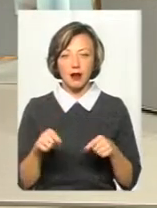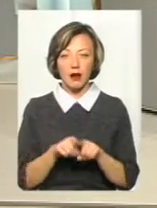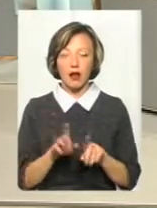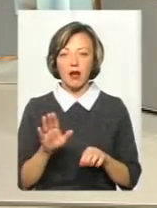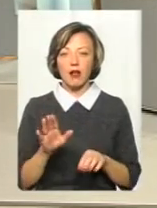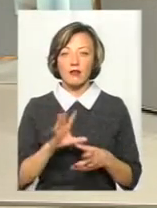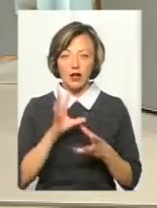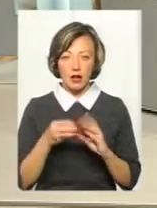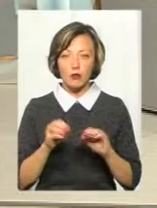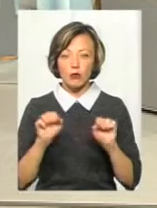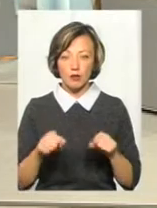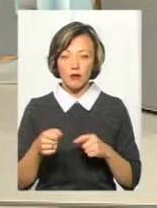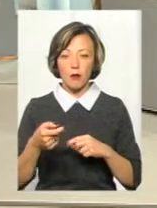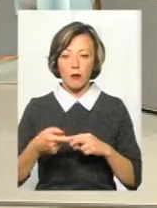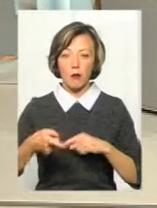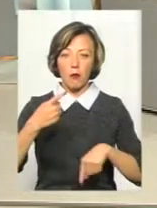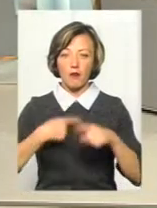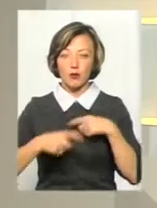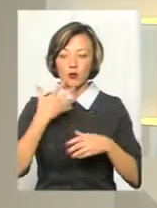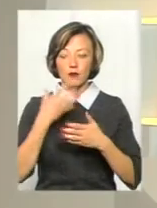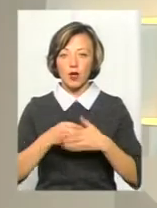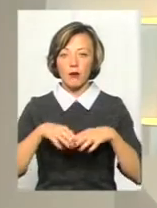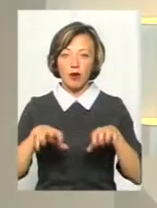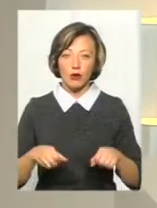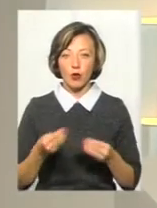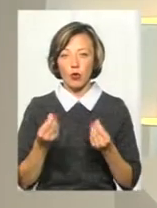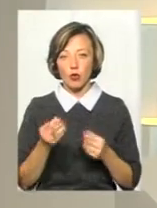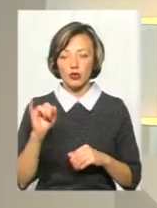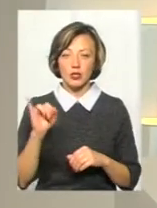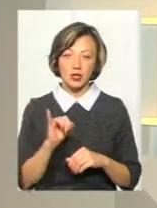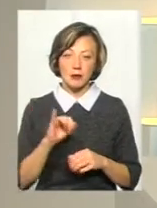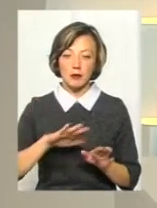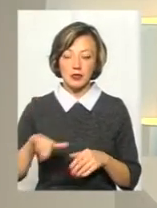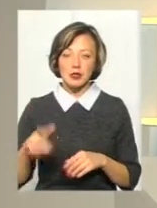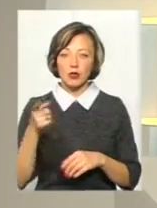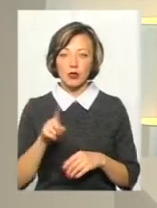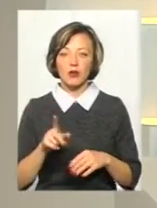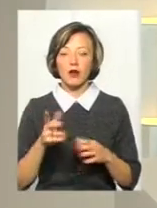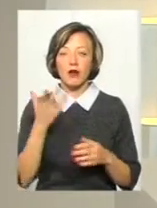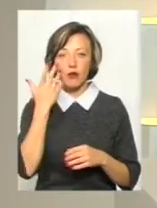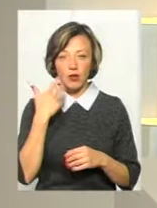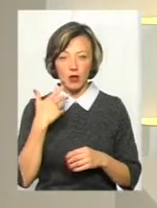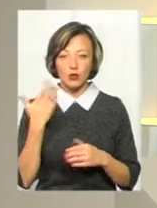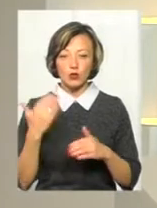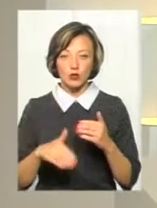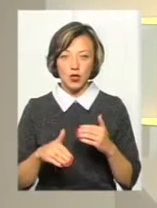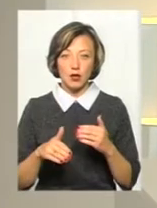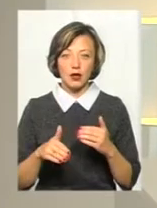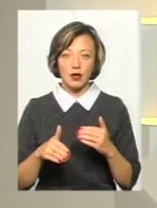чи взагалі можливо повернути своє майно, гроші після того, як все ж таки вже